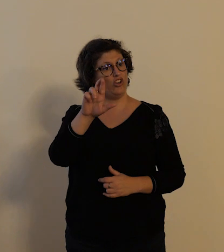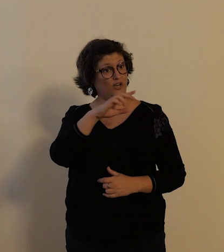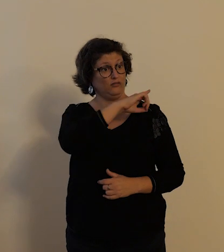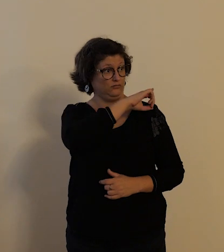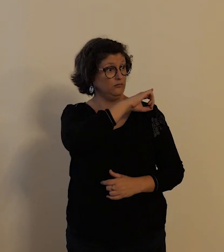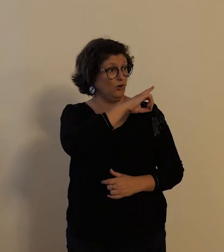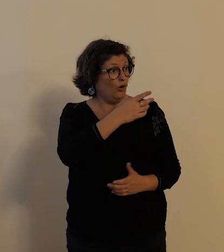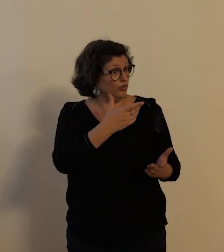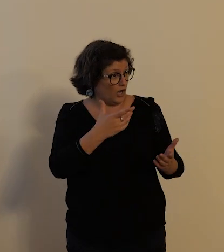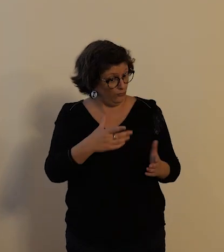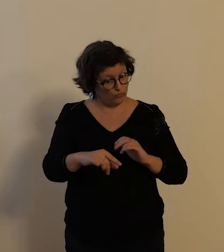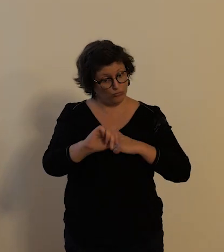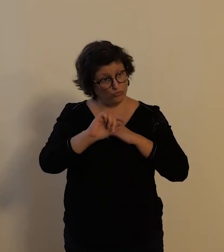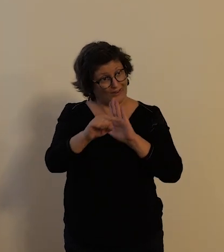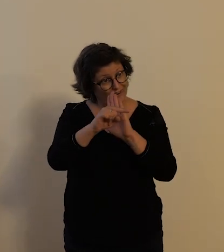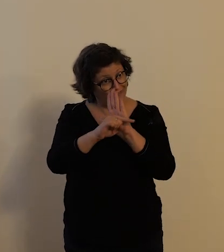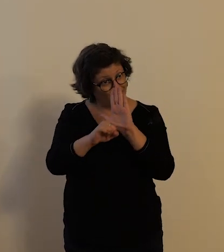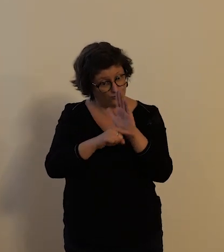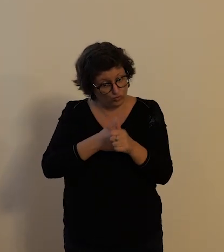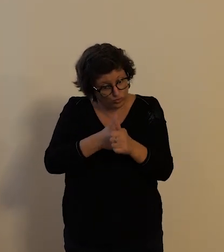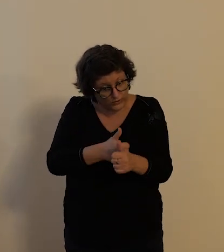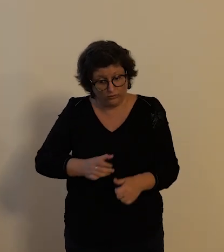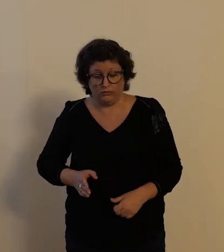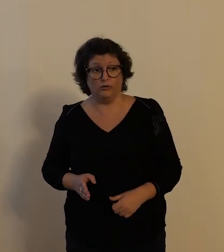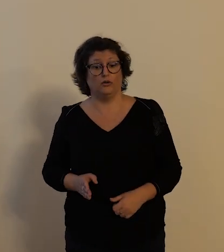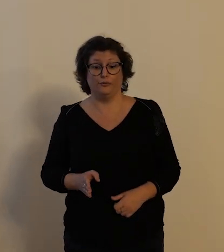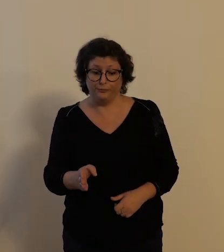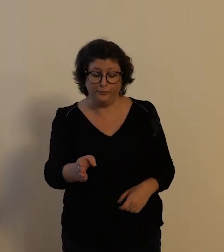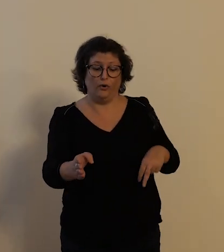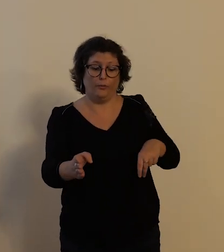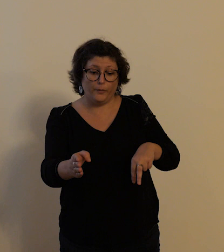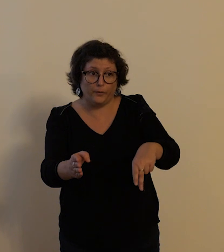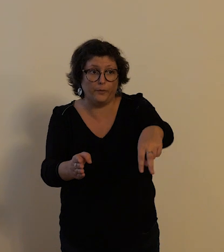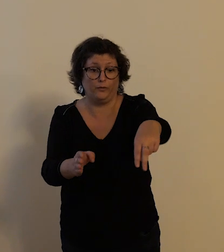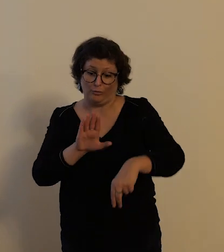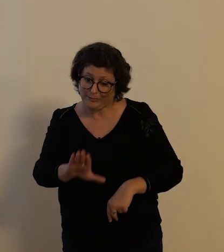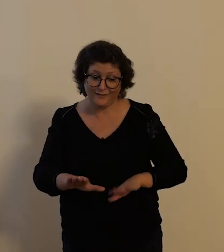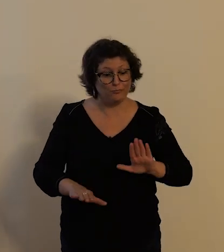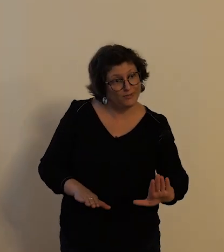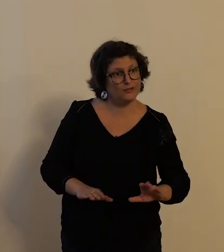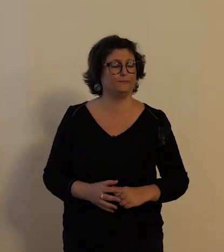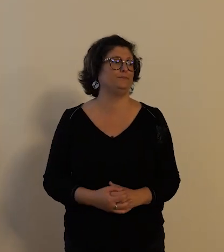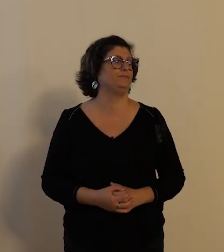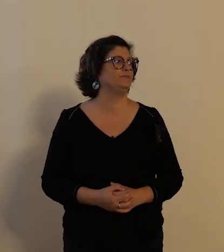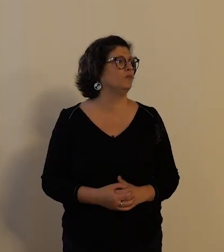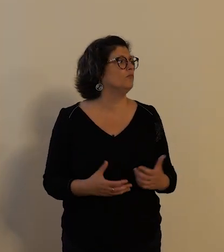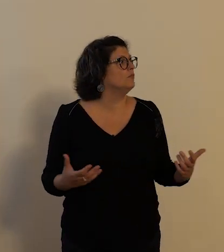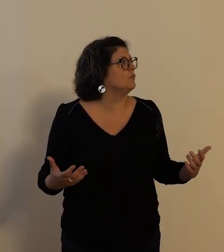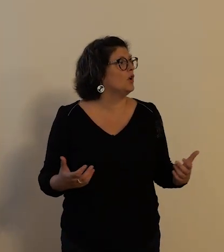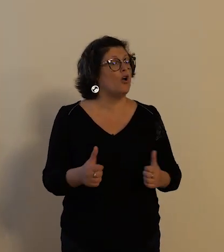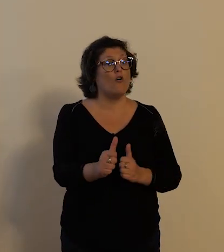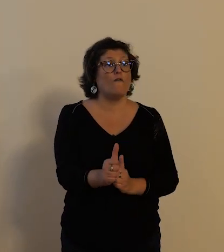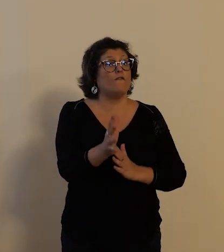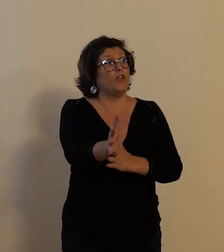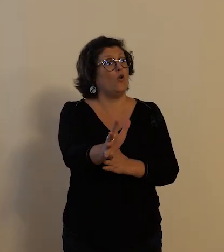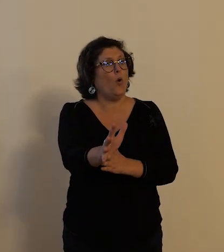de manière réglementaire entre cyclistes et piétons l'usage de vélo c'est pas simplement comme on l'a